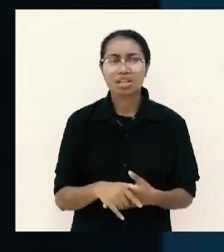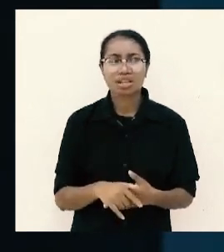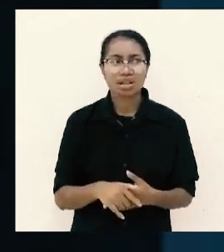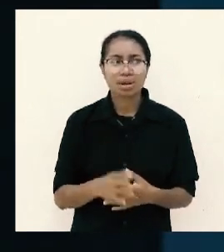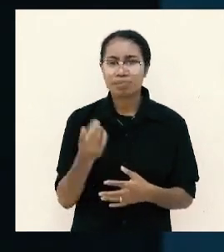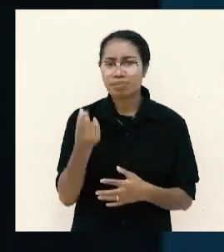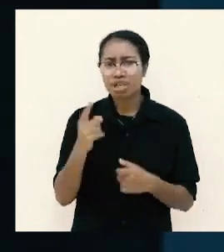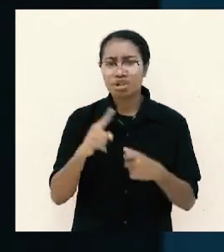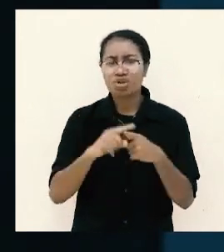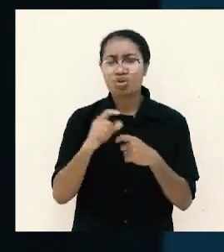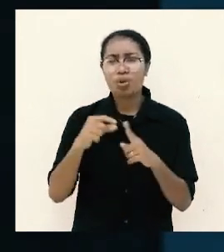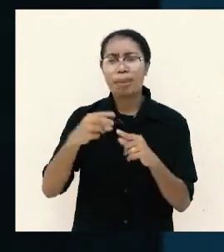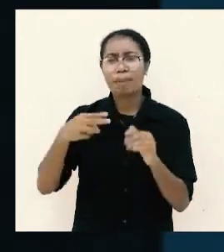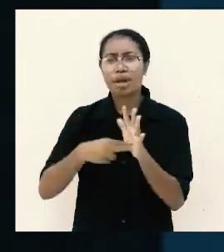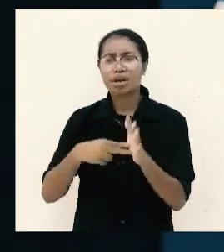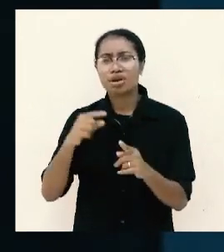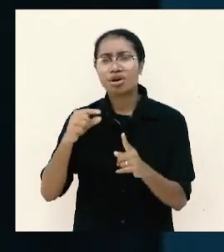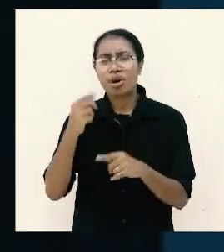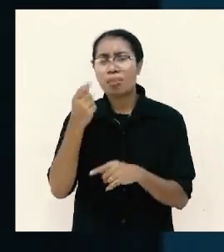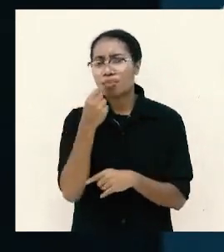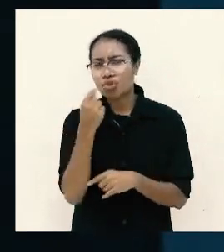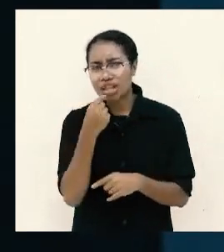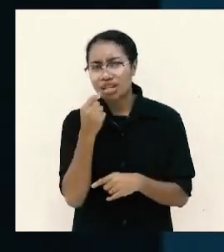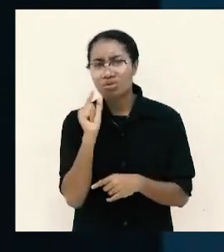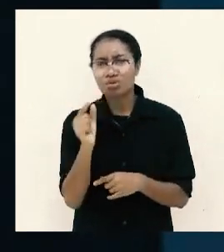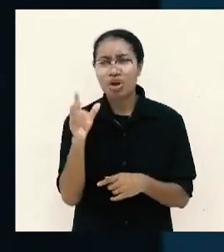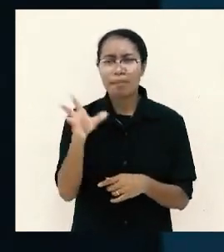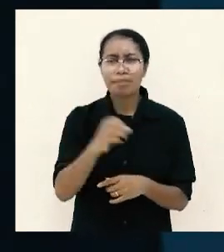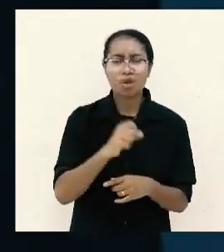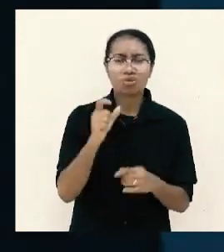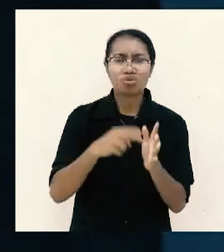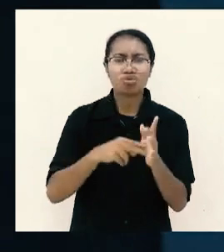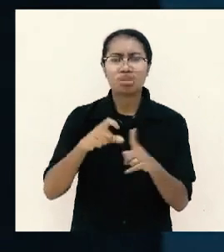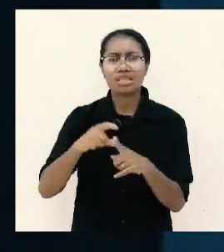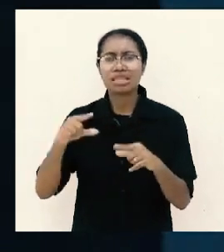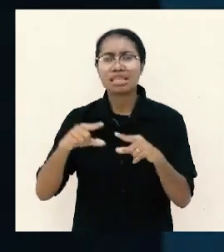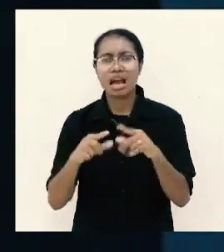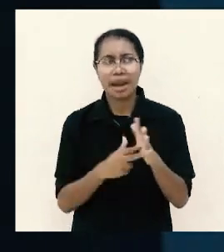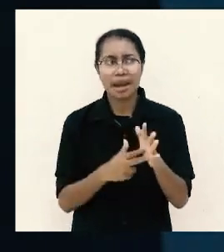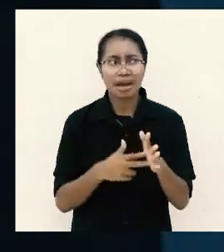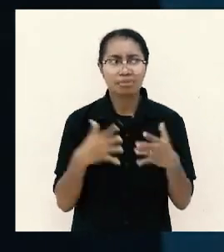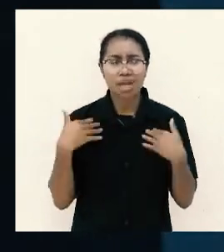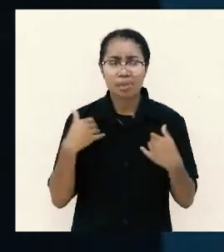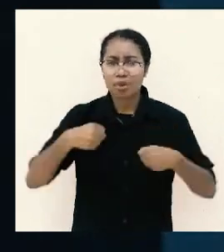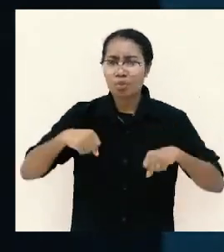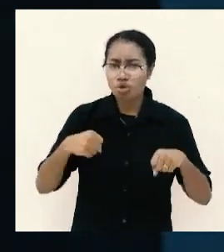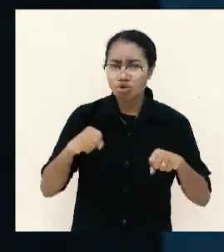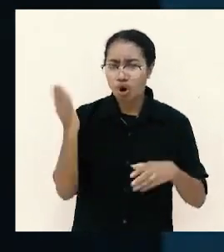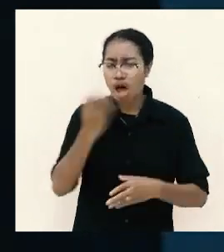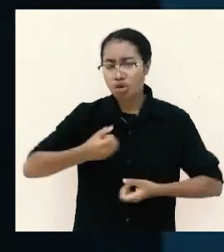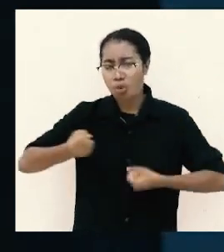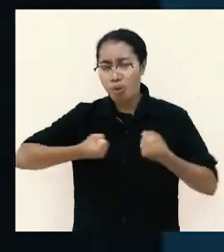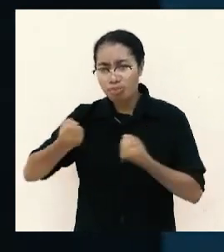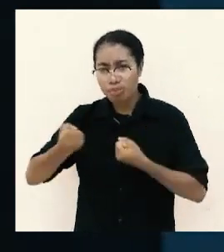kupon putih atau apa untuk dapat undian kasih ini bisa dapat motor bisa dapat mobil